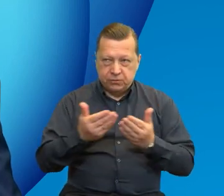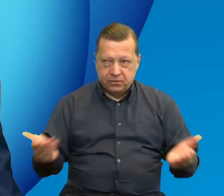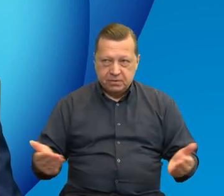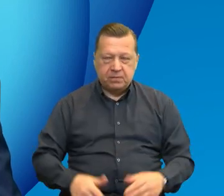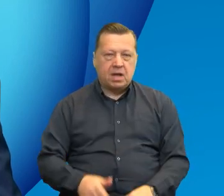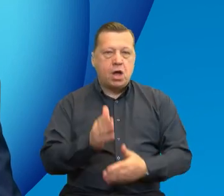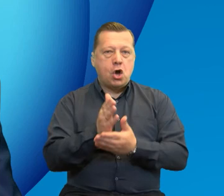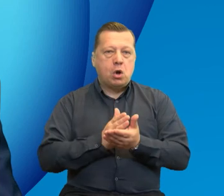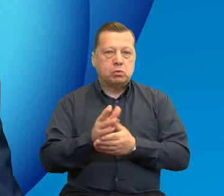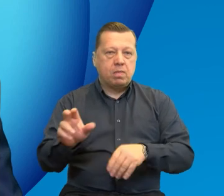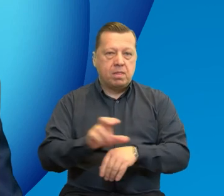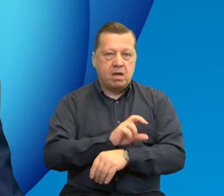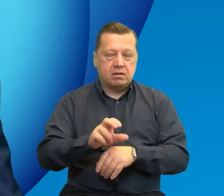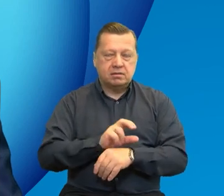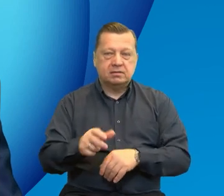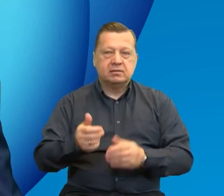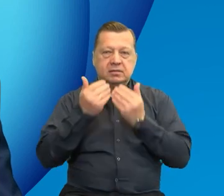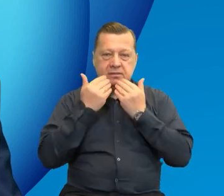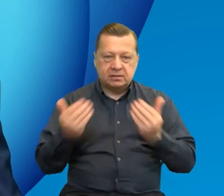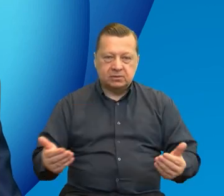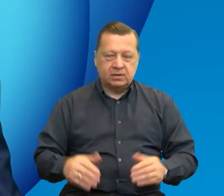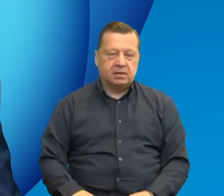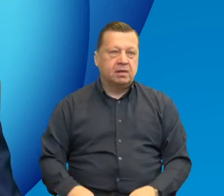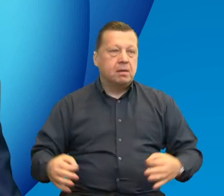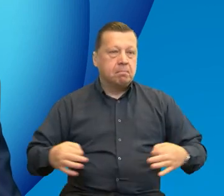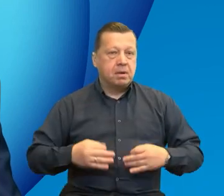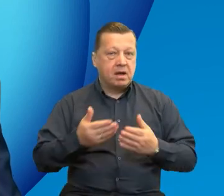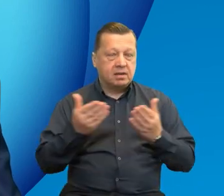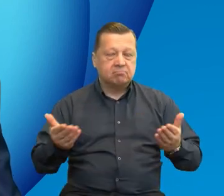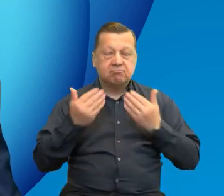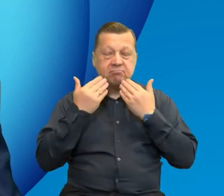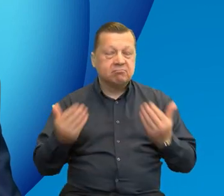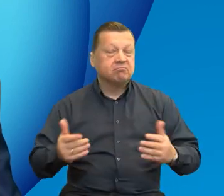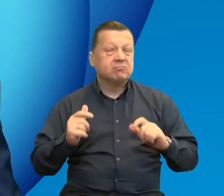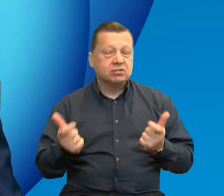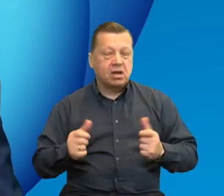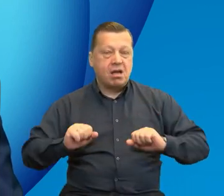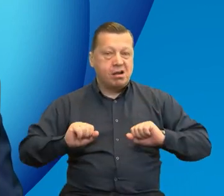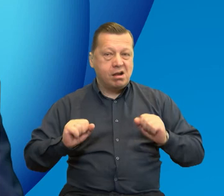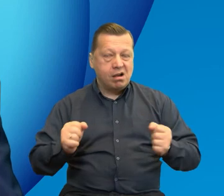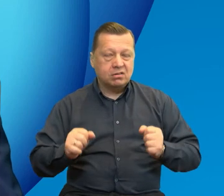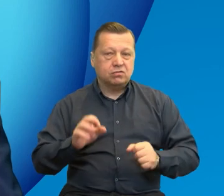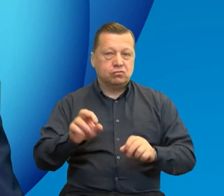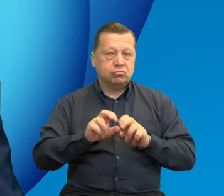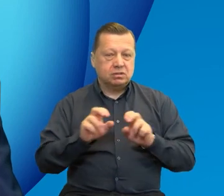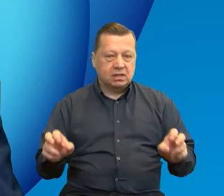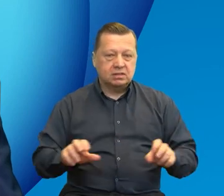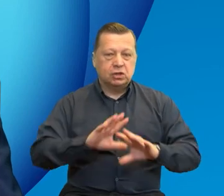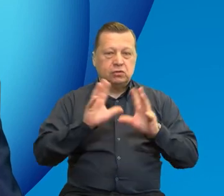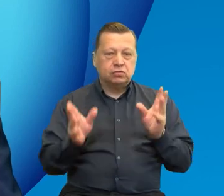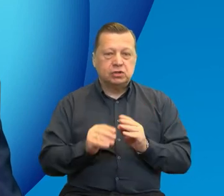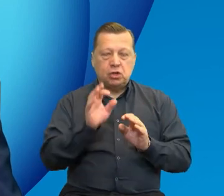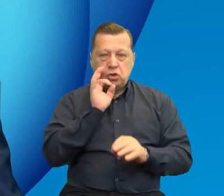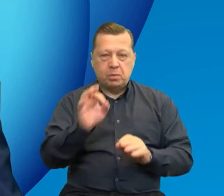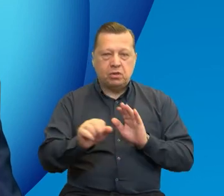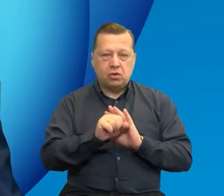obsłudze technicznej wydarzenia. Dziękuję Państwu za aktywność, za poświęcony czas. Wszystkiego dobrego